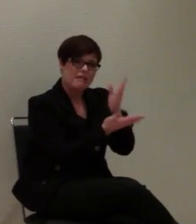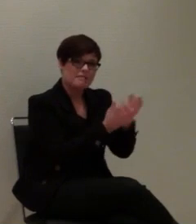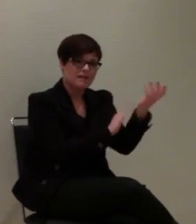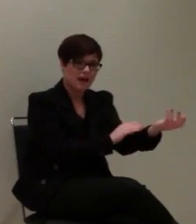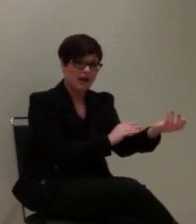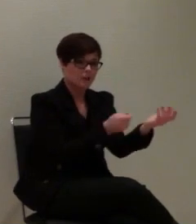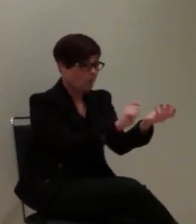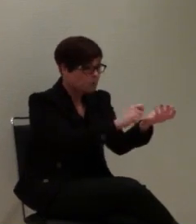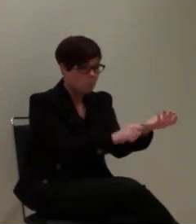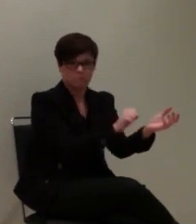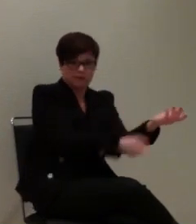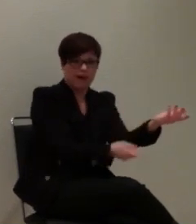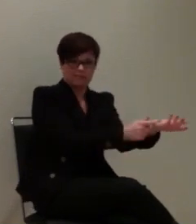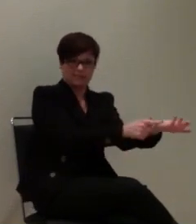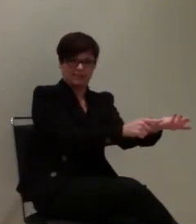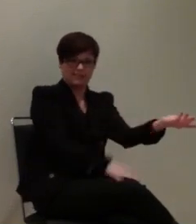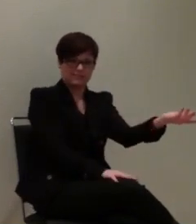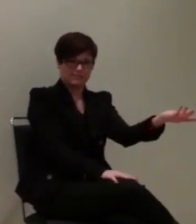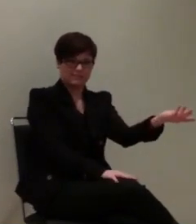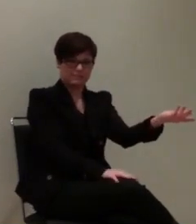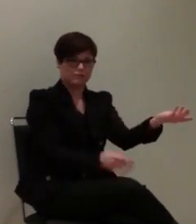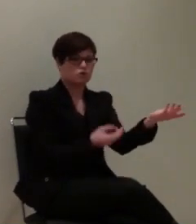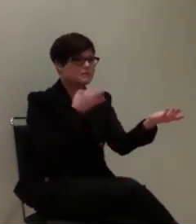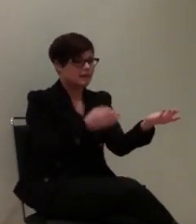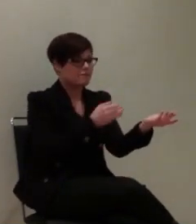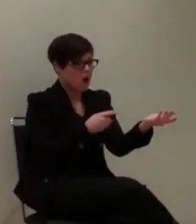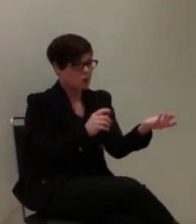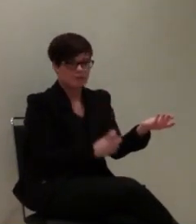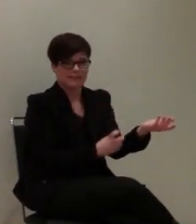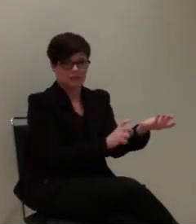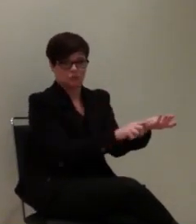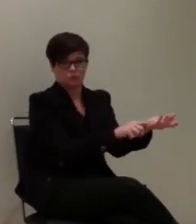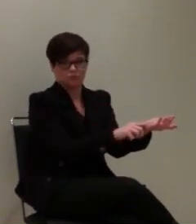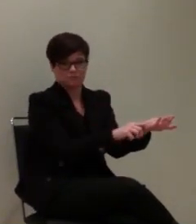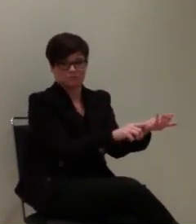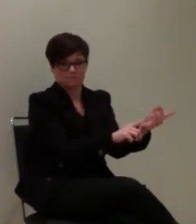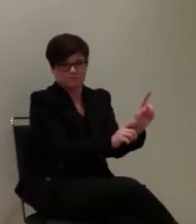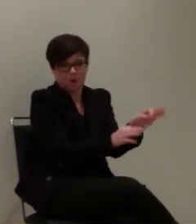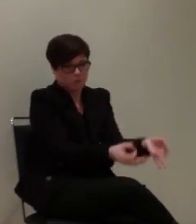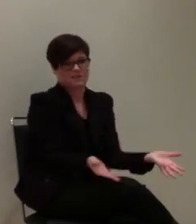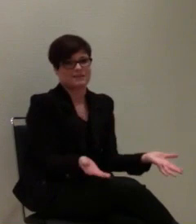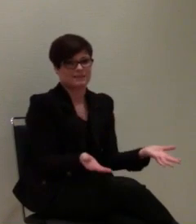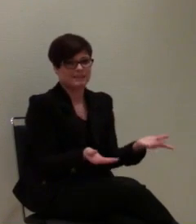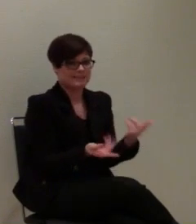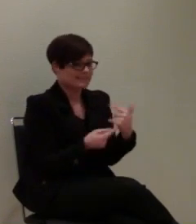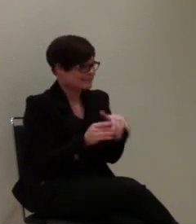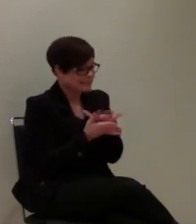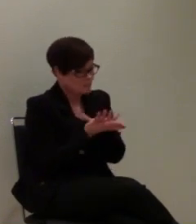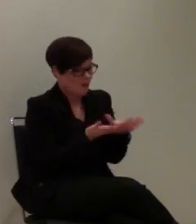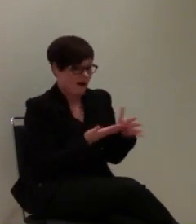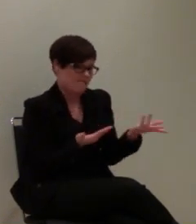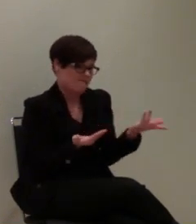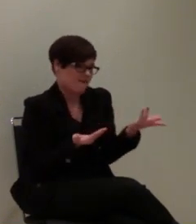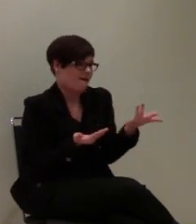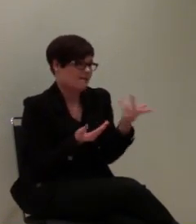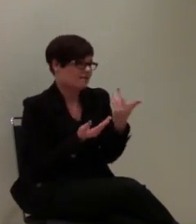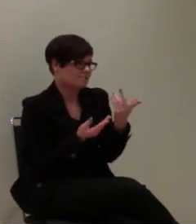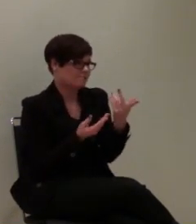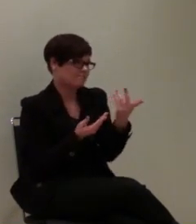des Benutzers irgendwo hat. Wir sind da dran, das ist nicht ganz einfach, die Sache so zu lösen.